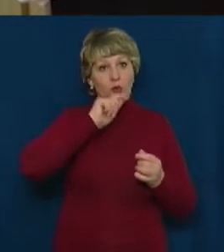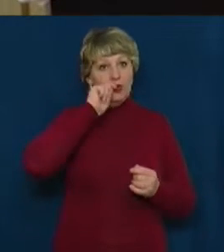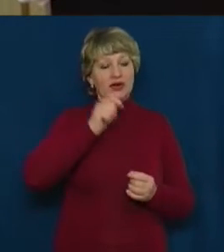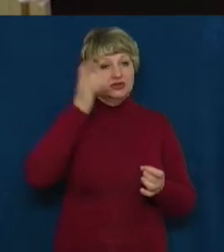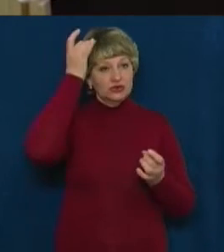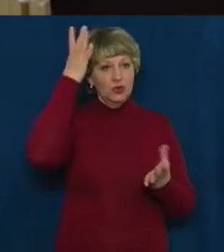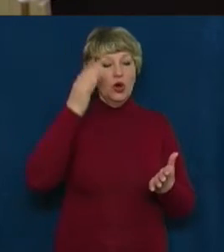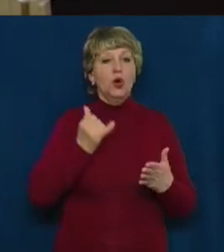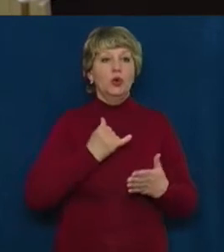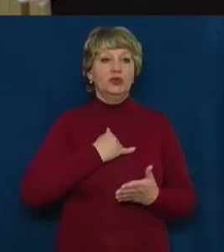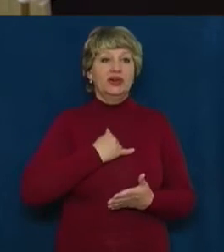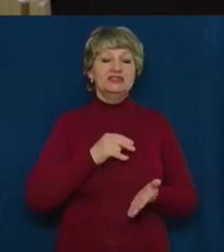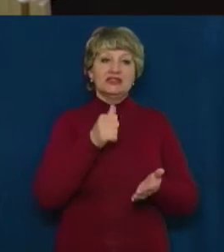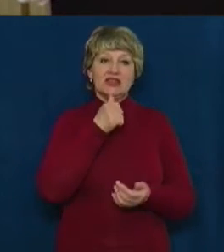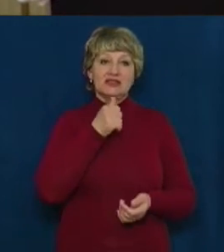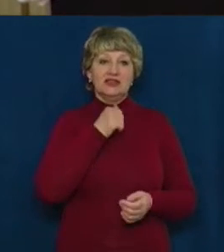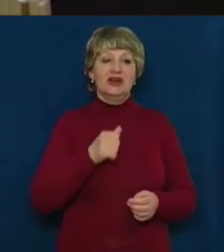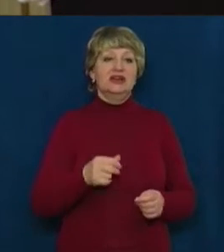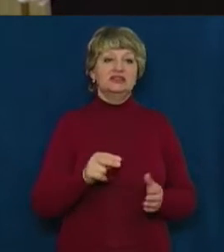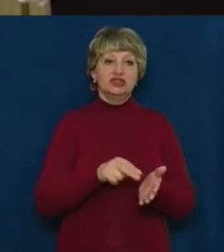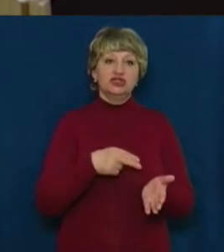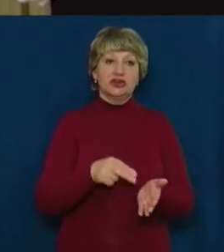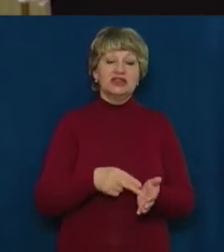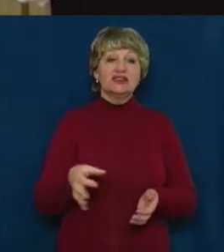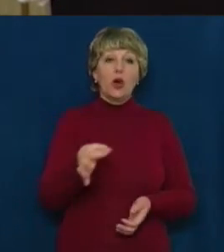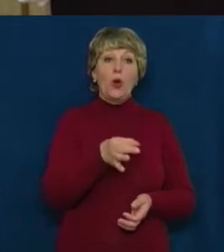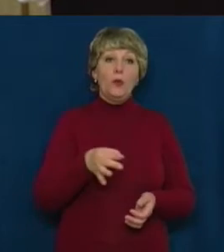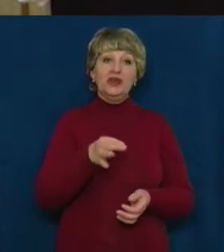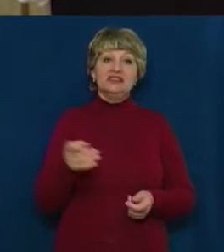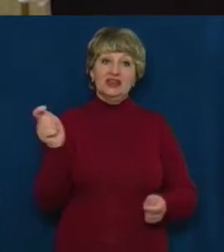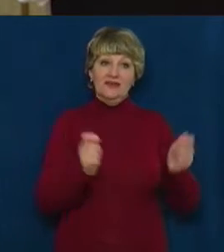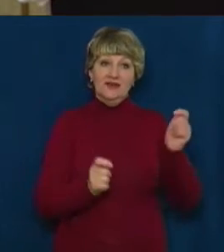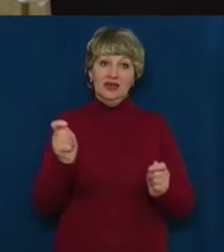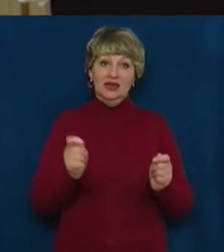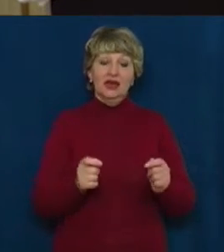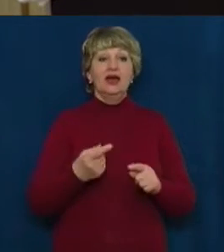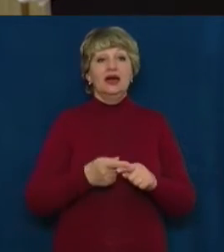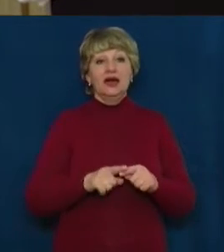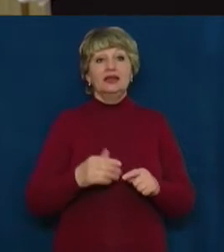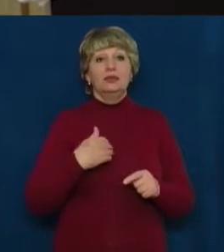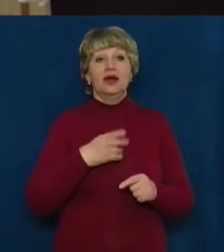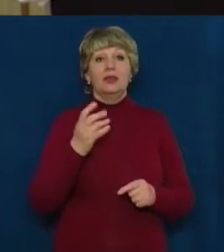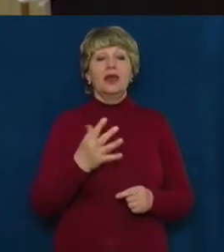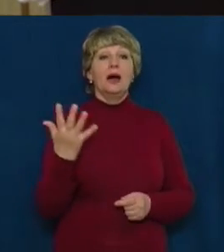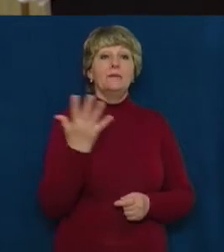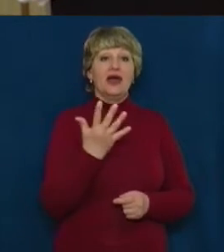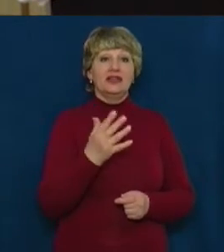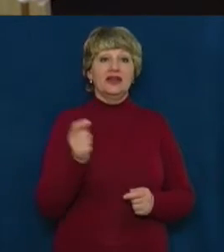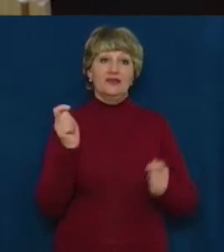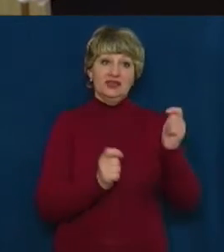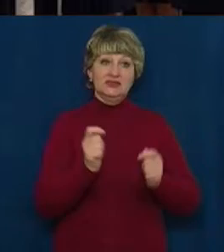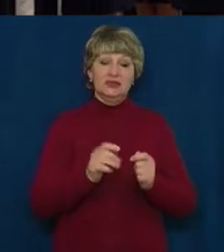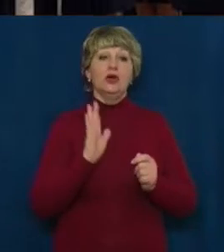називається Черкаський обласний фестиваль юнацької творчості крила, але ми самим обітну мету, і, мабуть, ми на п'ятий фестиваль вийдемо, він буде